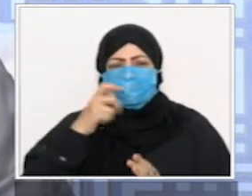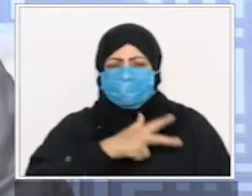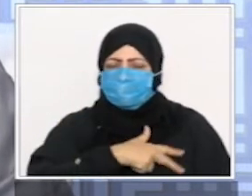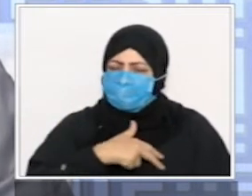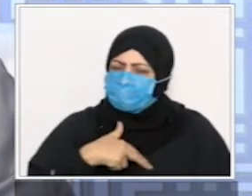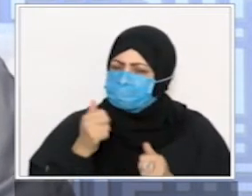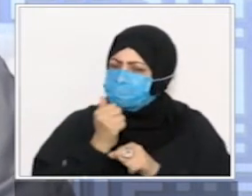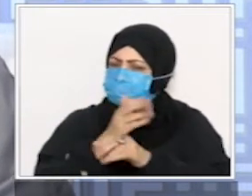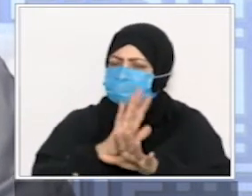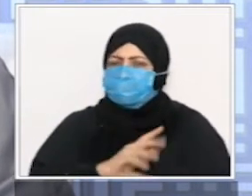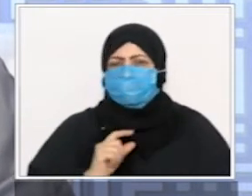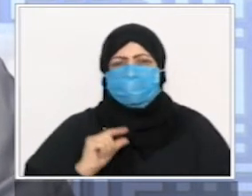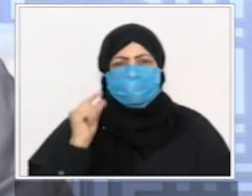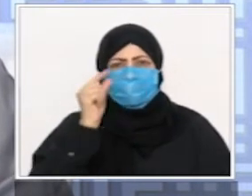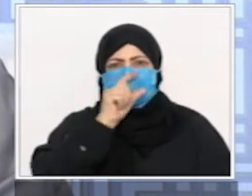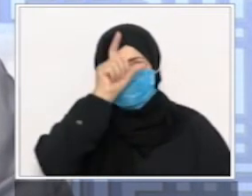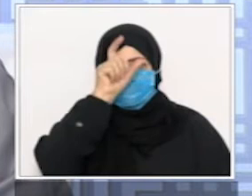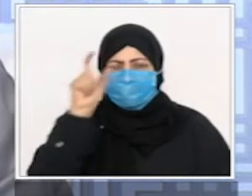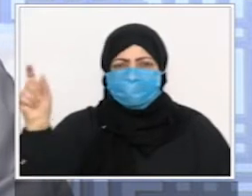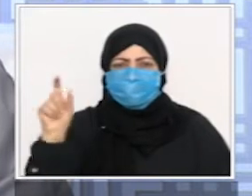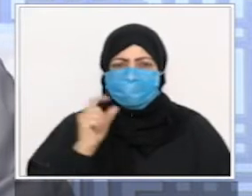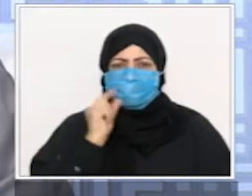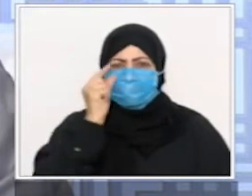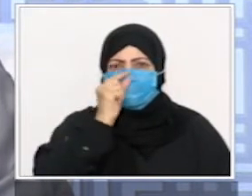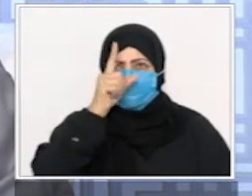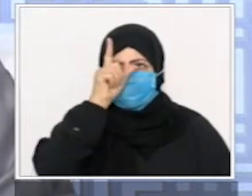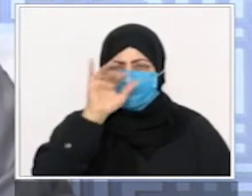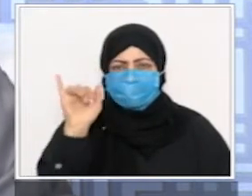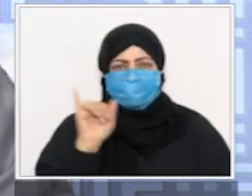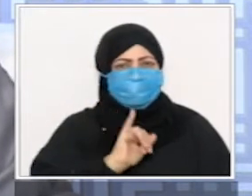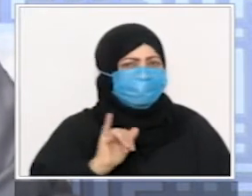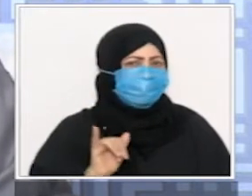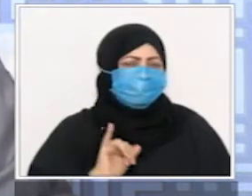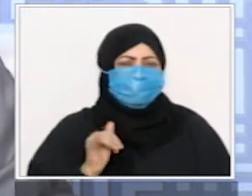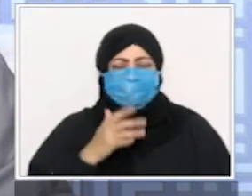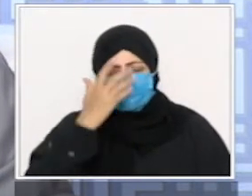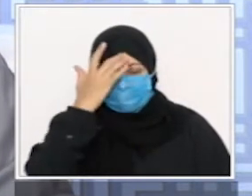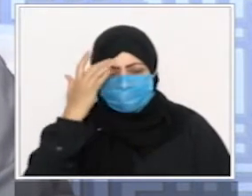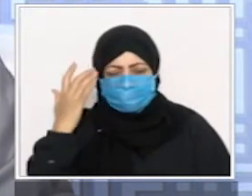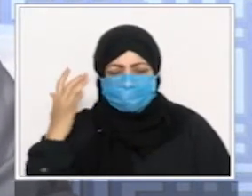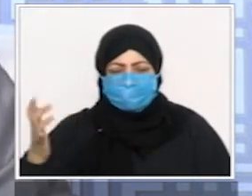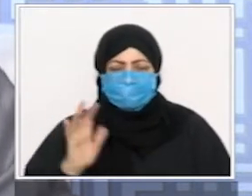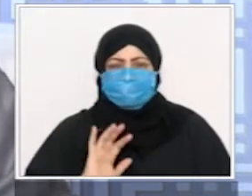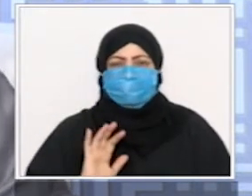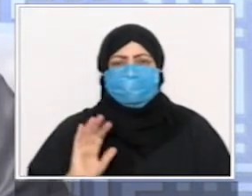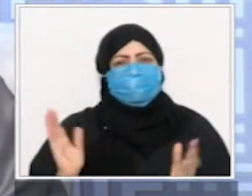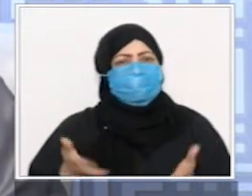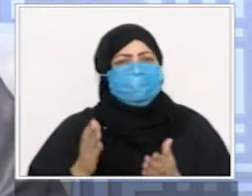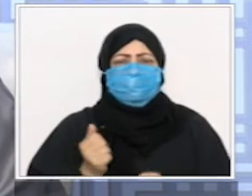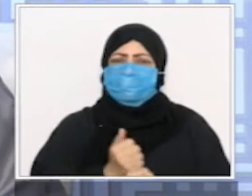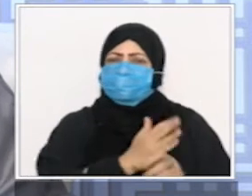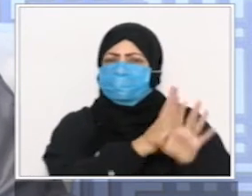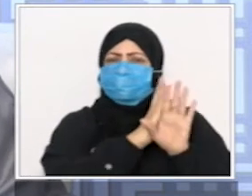تعاند في الدين والعلماء يقولون إن كنت لعبا فألعب بشيء ثاني ألعب بالتيرة وبالبطش ما تلعبش بدينك